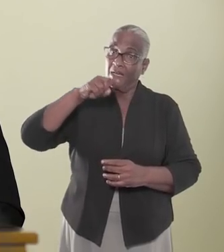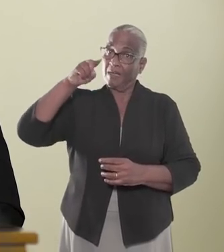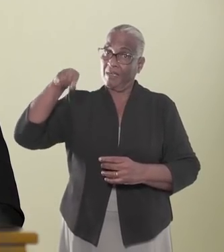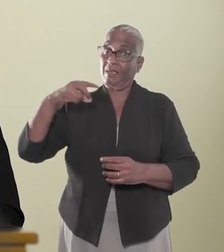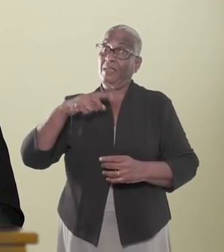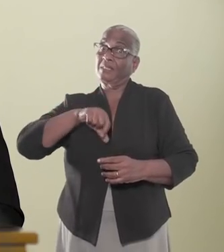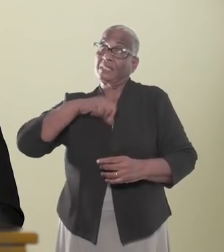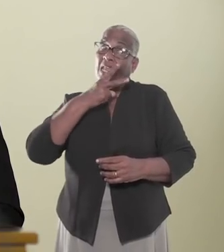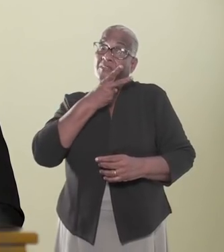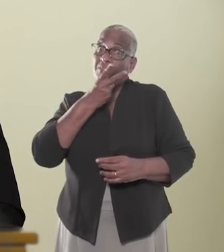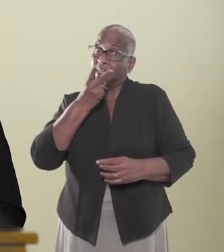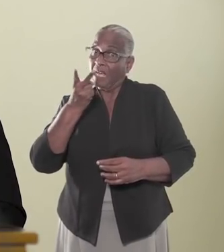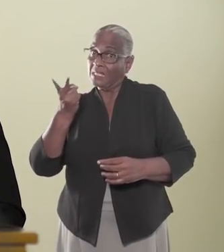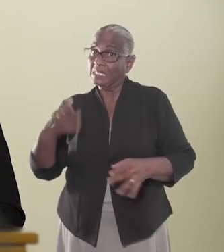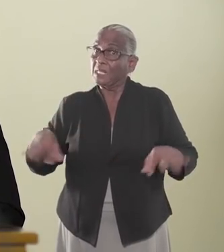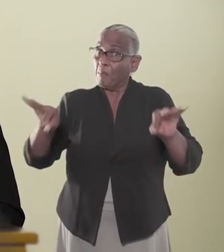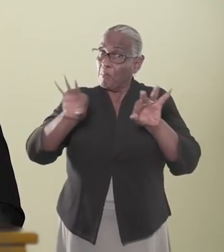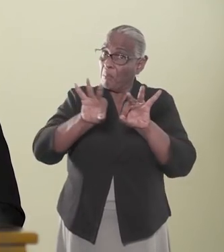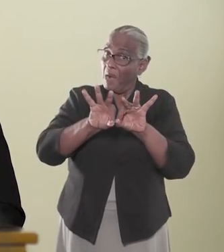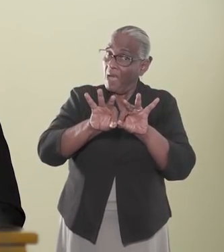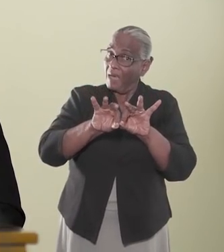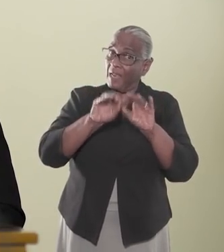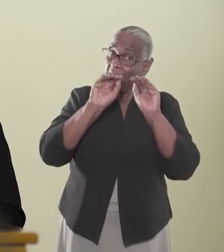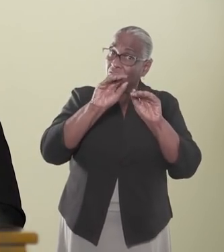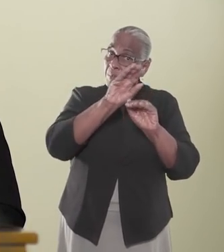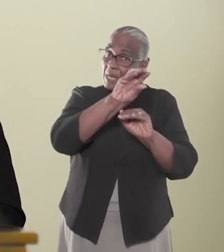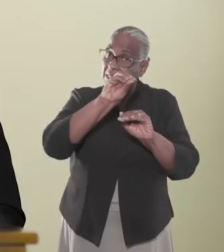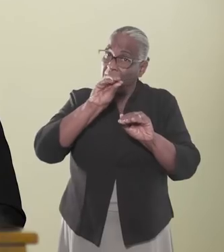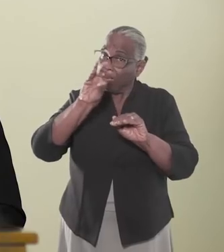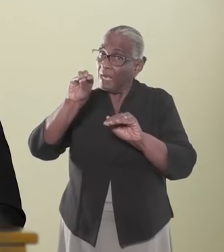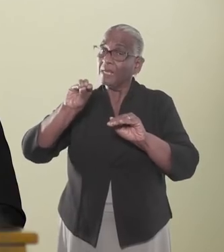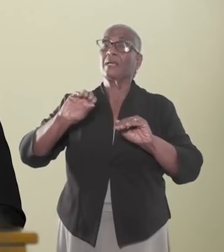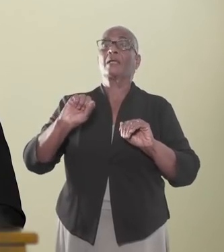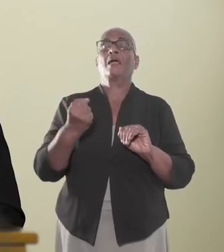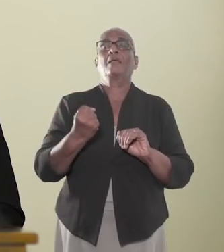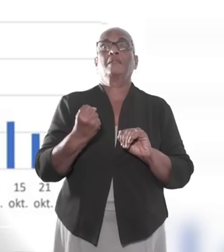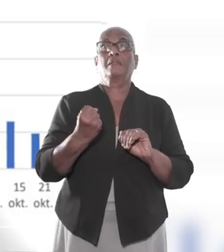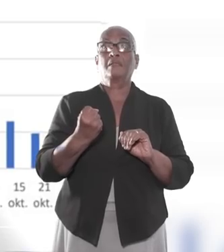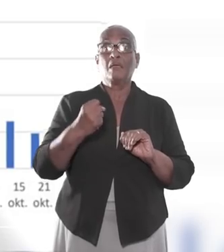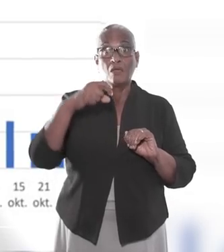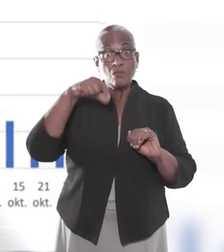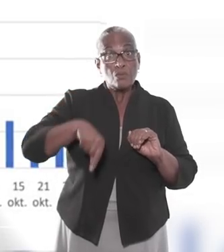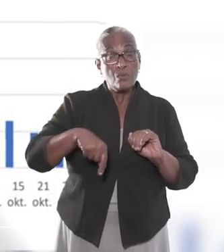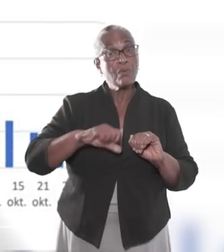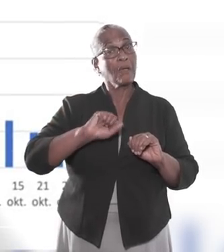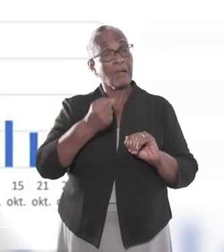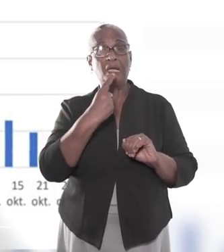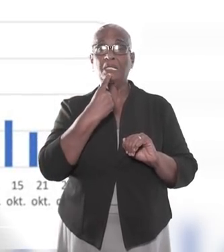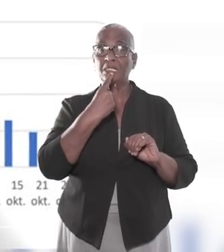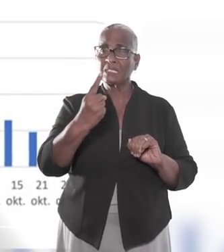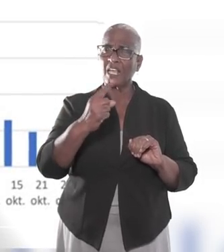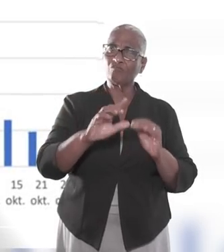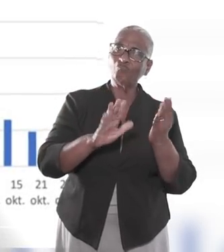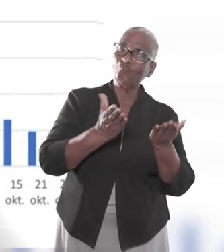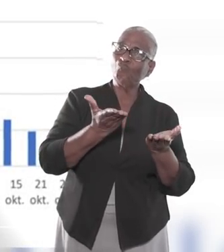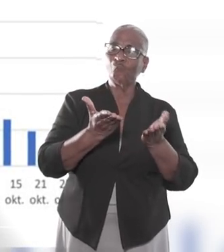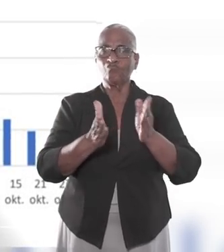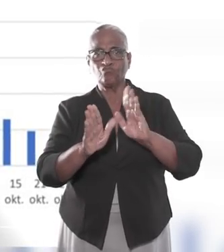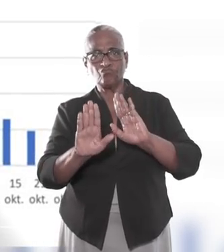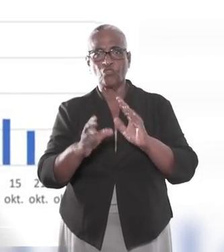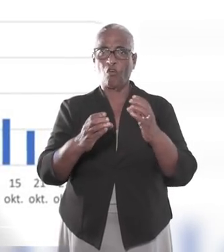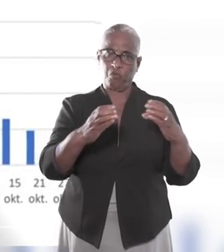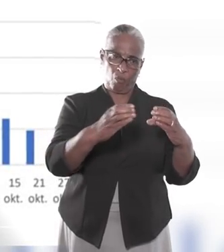grafiek, zodat u daaruit relevante informatie kan halen. We kunnen nu spreken van